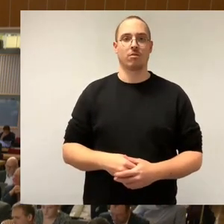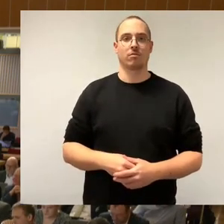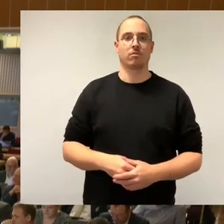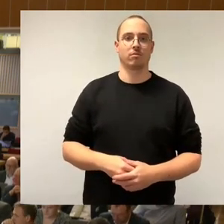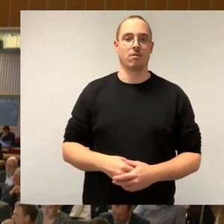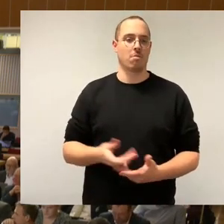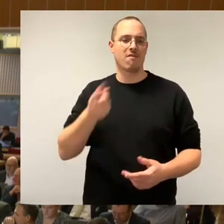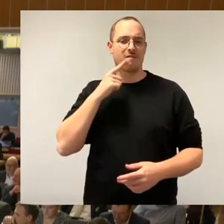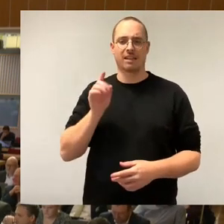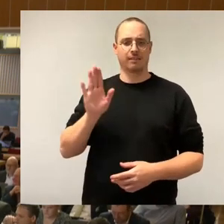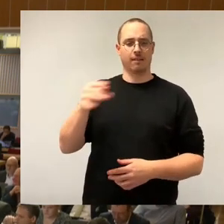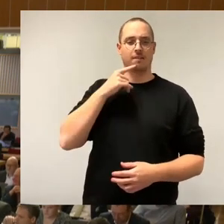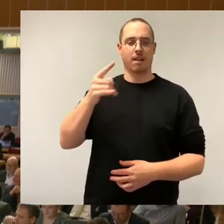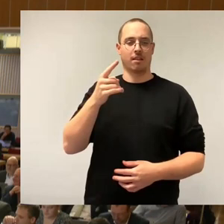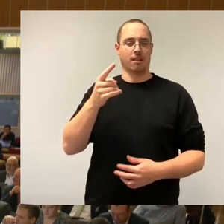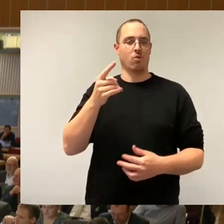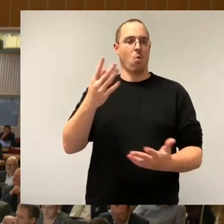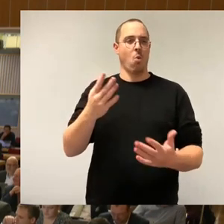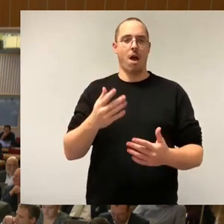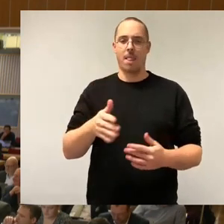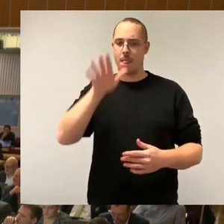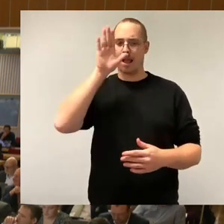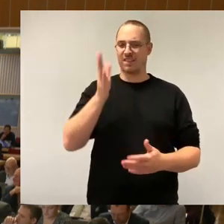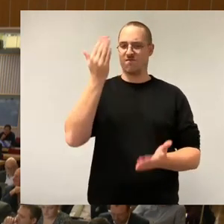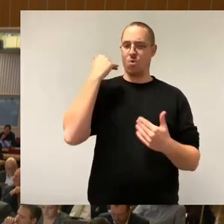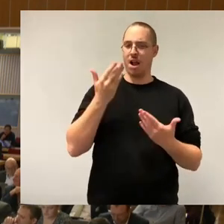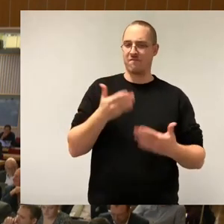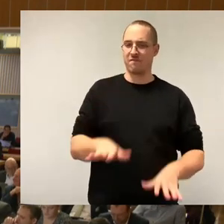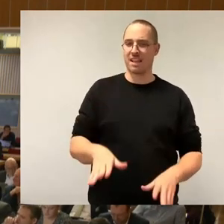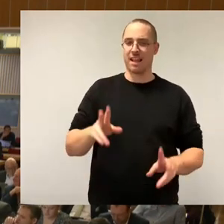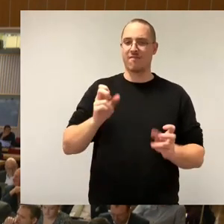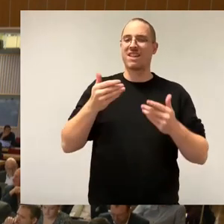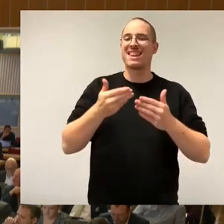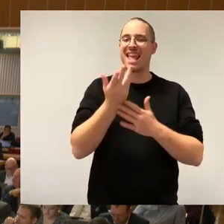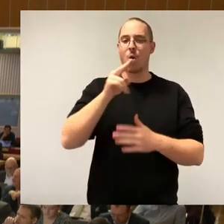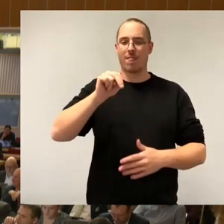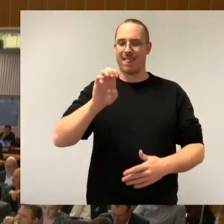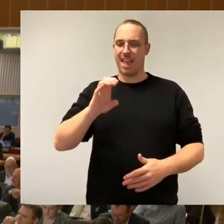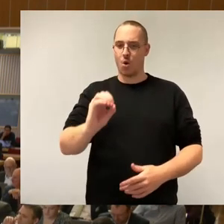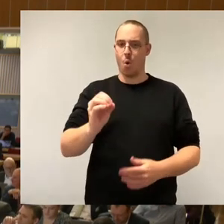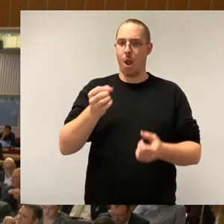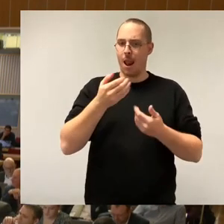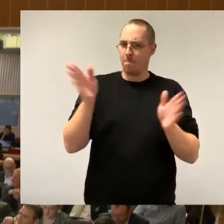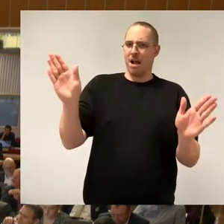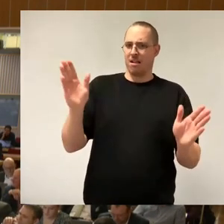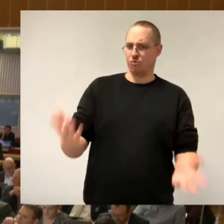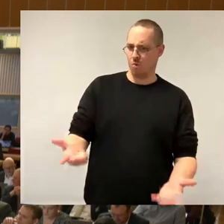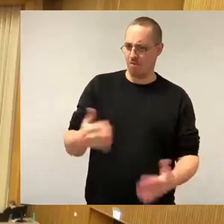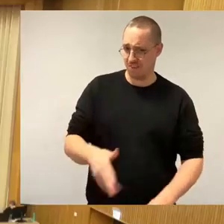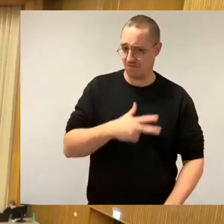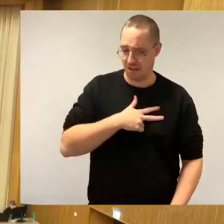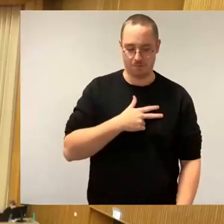der Nazis war. Aber sei es drum, der Antrag ist eingebracht und ich bitte hier um Abstimmung, so wie er vom Ausschussbericht kommt. Danke.